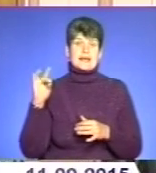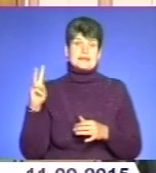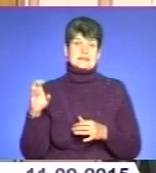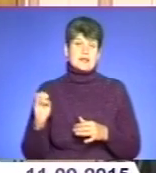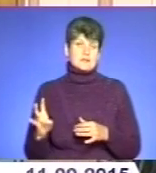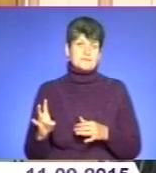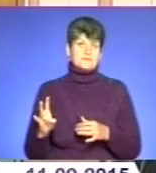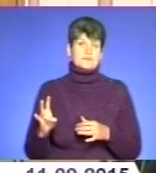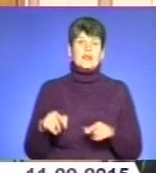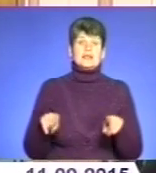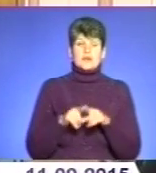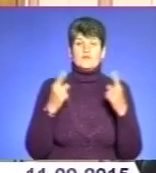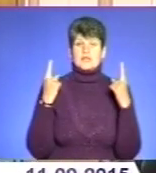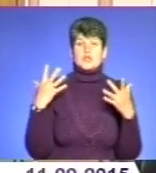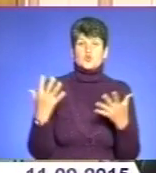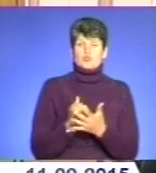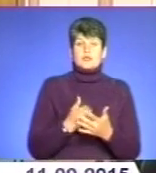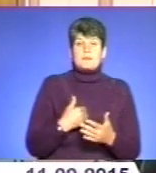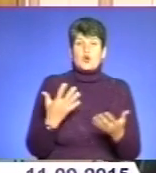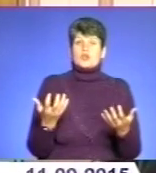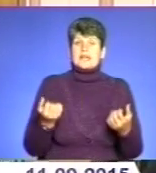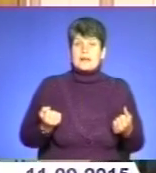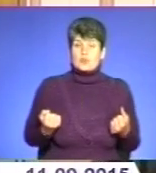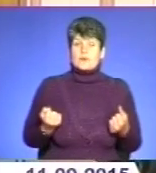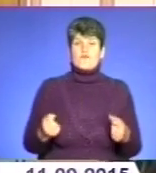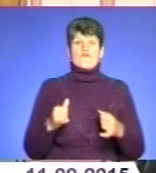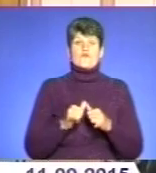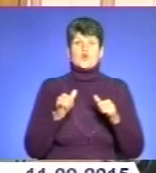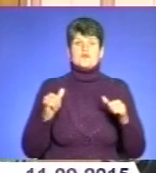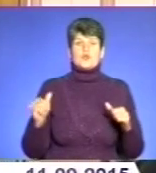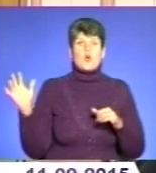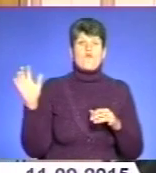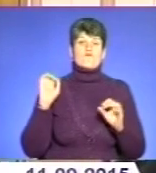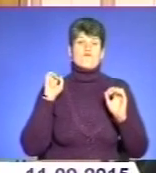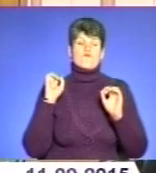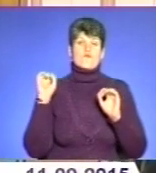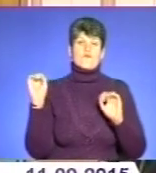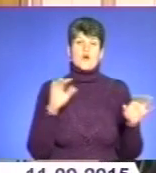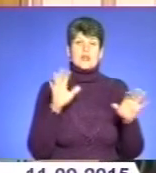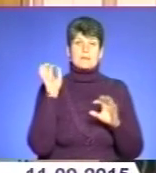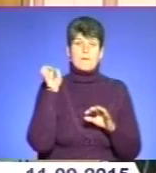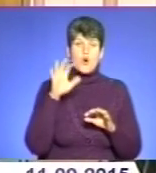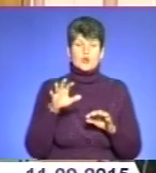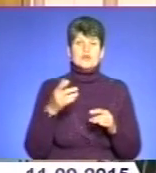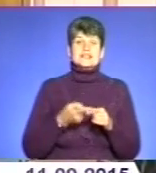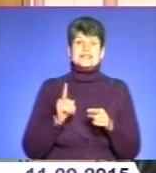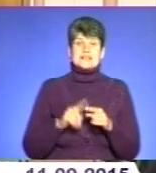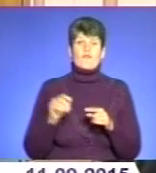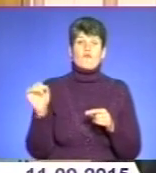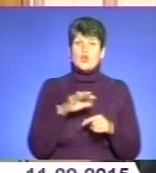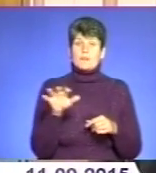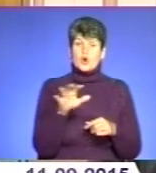Також великі здобутки ми отримуємо у розвитку волейболу. Знову таки завдяки цей підтримці. Якщо